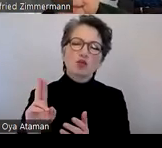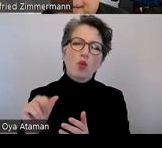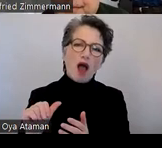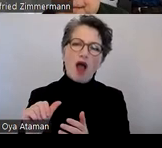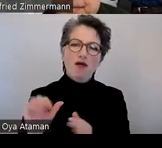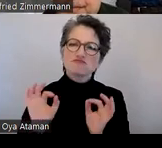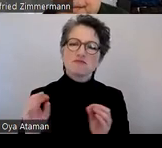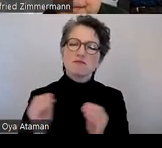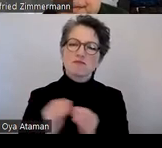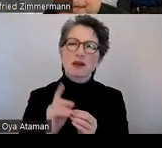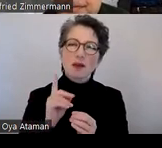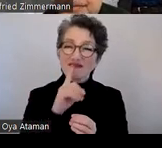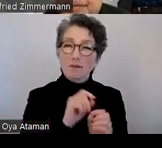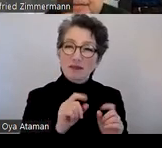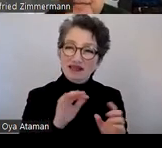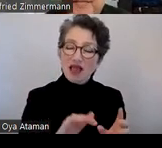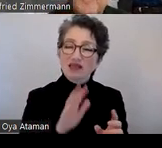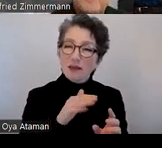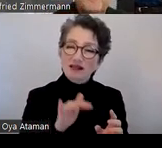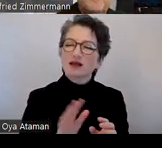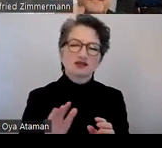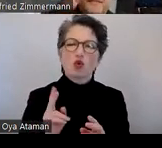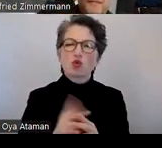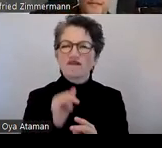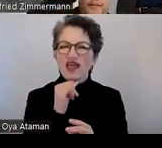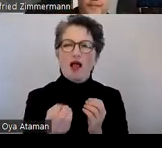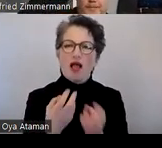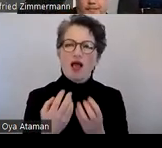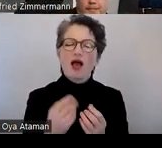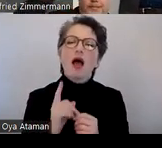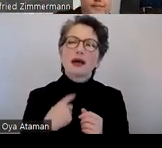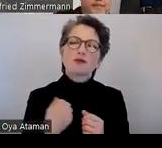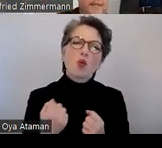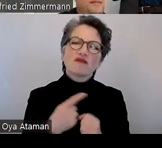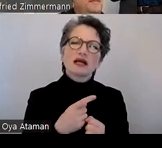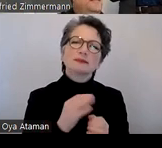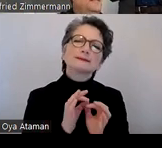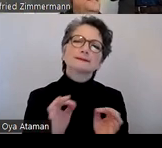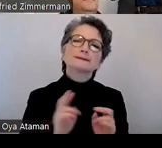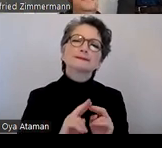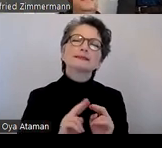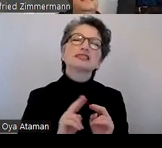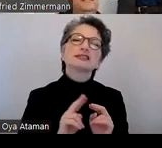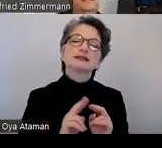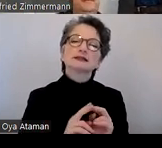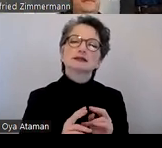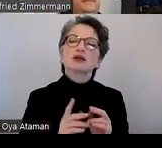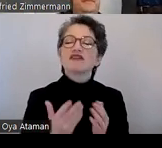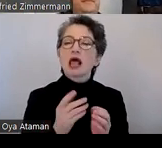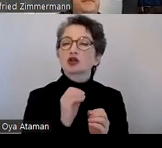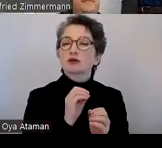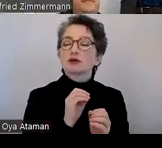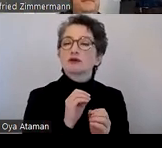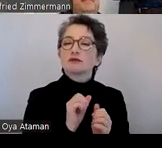und Bilder gibt es noch Fehler aber ich habe die Hoffnung dass hier sich noch was tut und vielleicht sind die früher dran